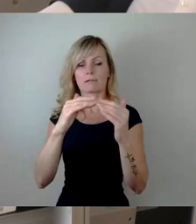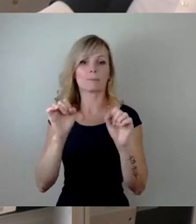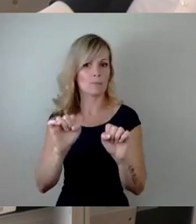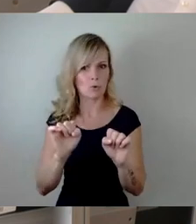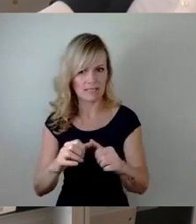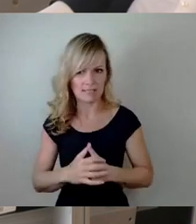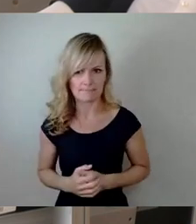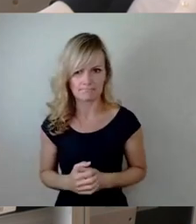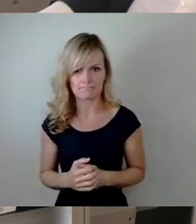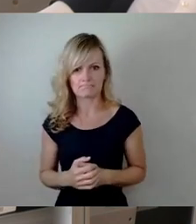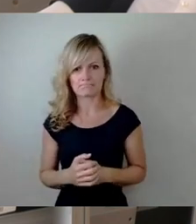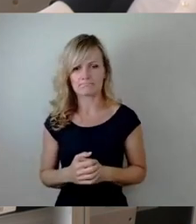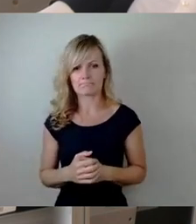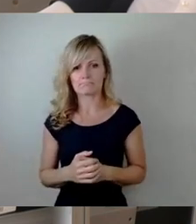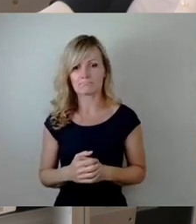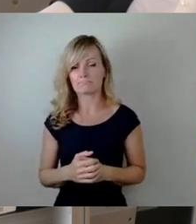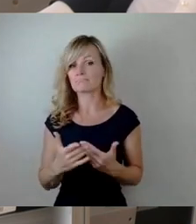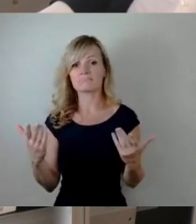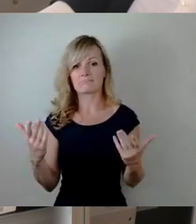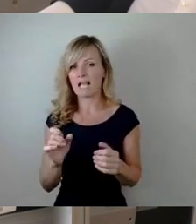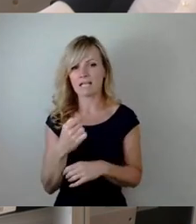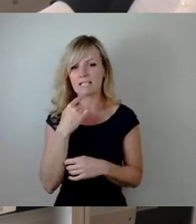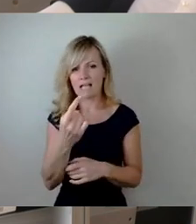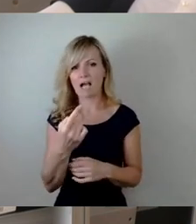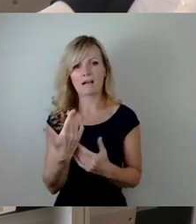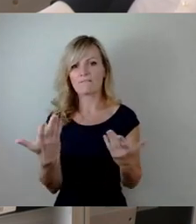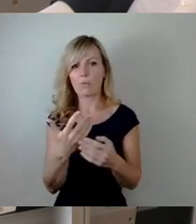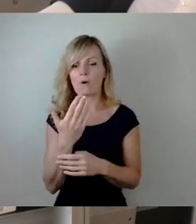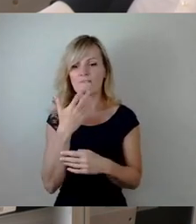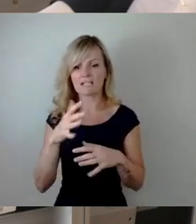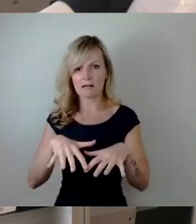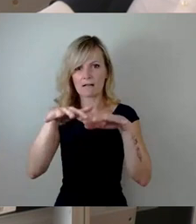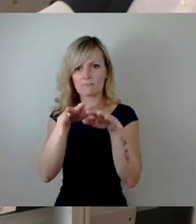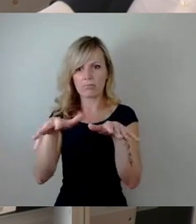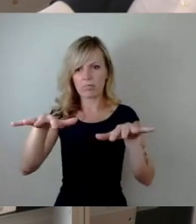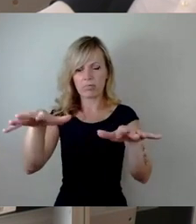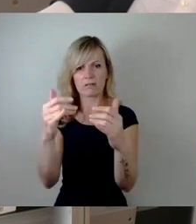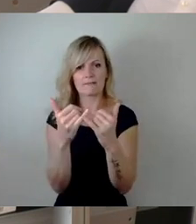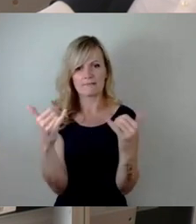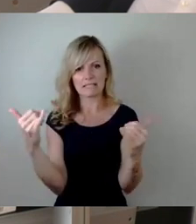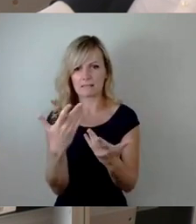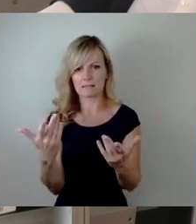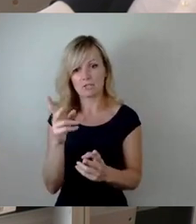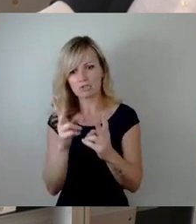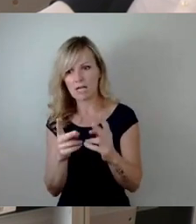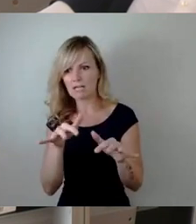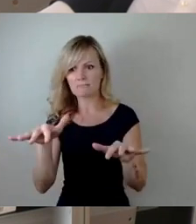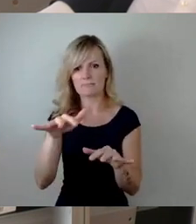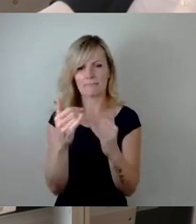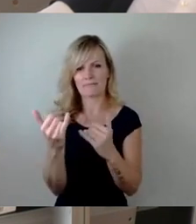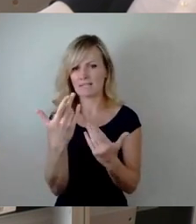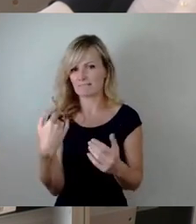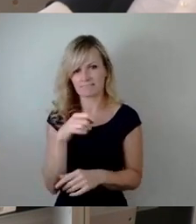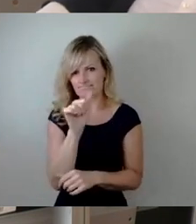unvorherstellbaren Wasserverläufen und Schäden flussauf- und abwärts führen. Andere Strömungsverhältnisse,